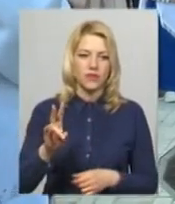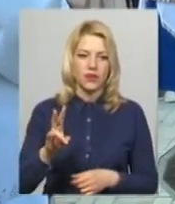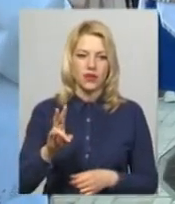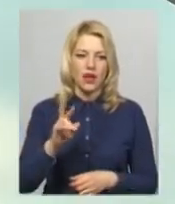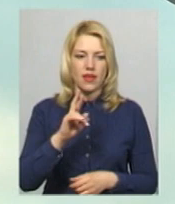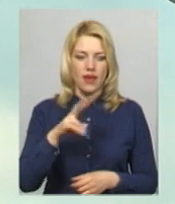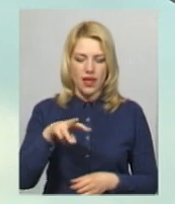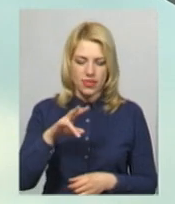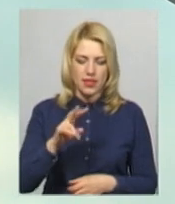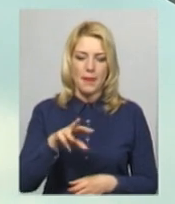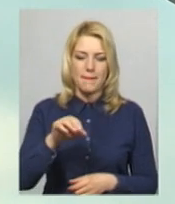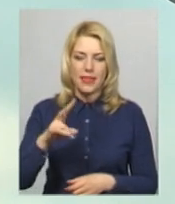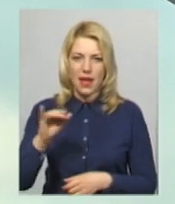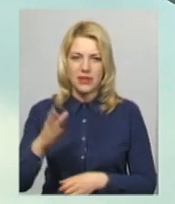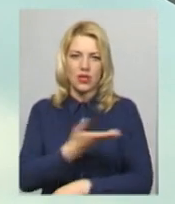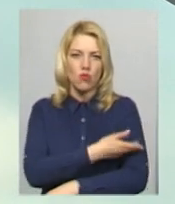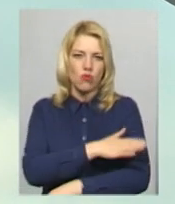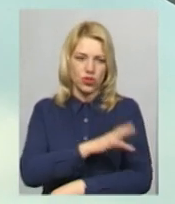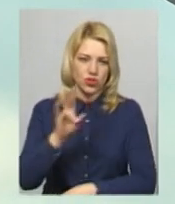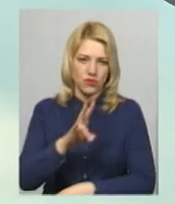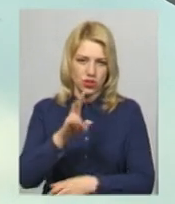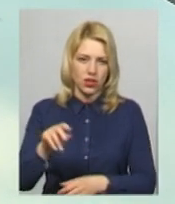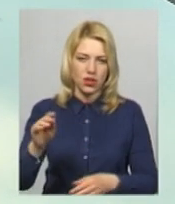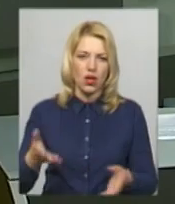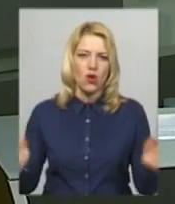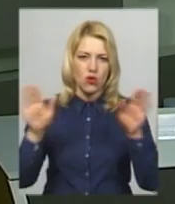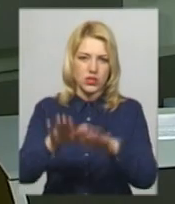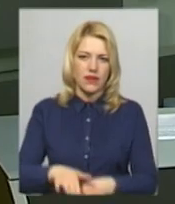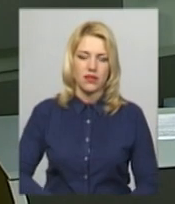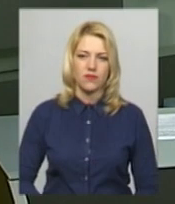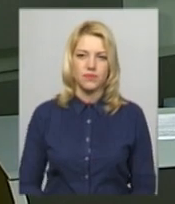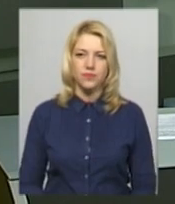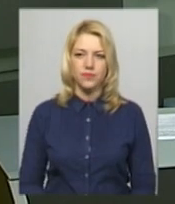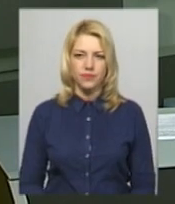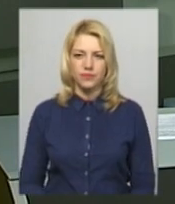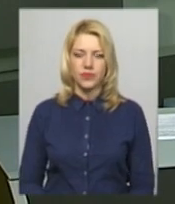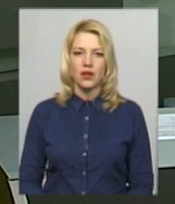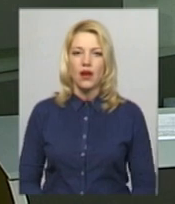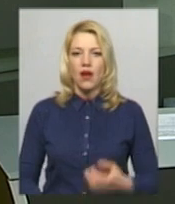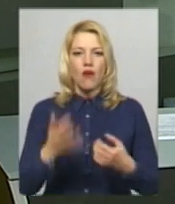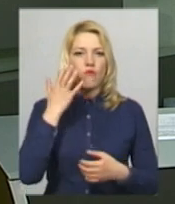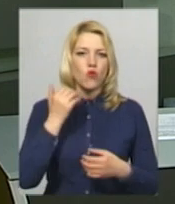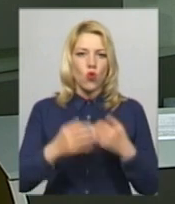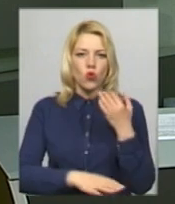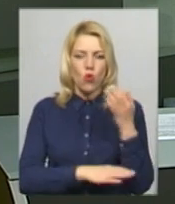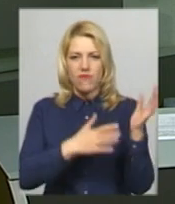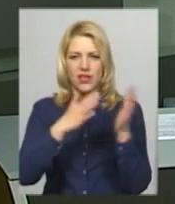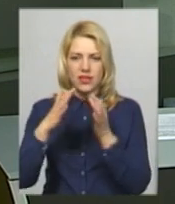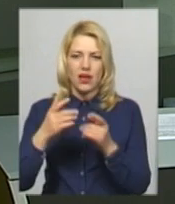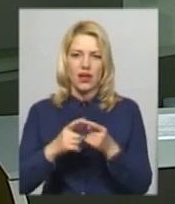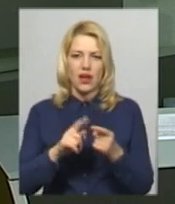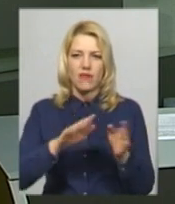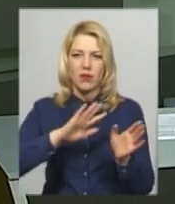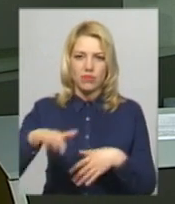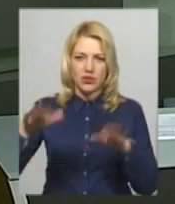Нємец. Михайло Жила, Юрій Чорний, новини Поділля Центр. Фруктові дерева після затяжних дощів та холодів